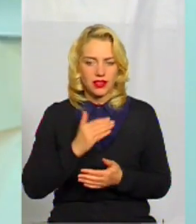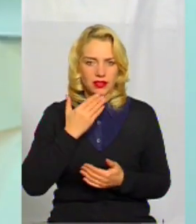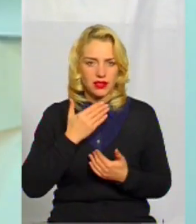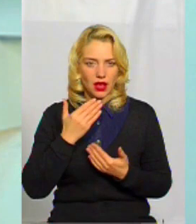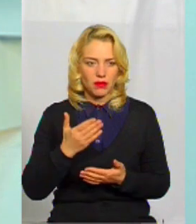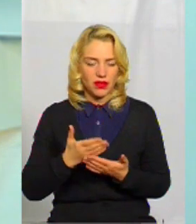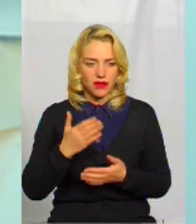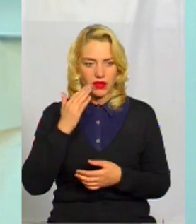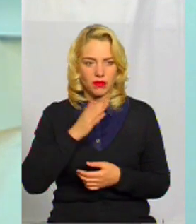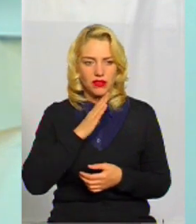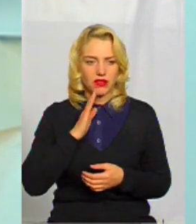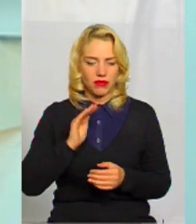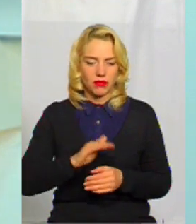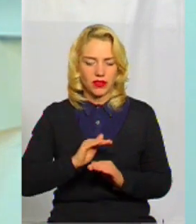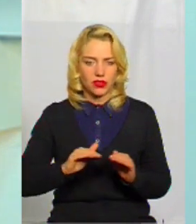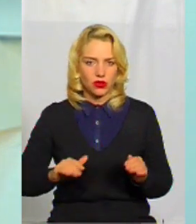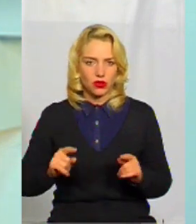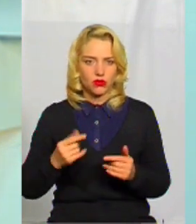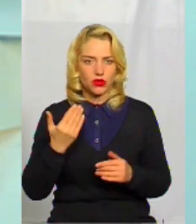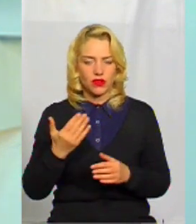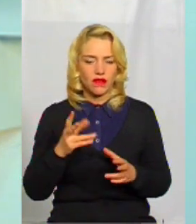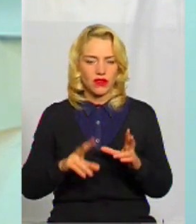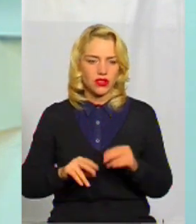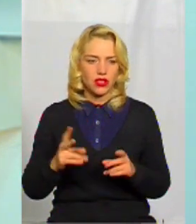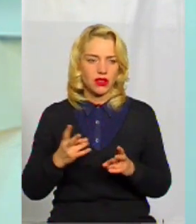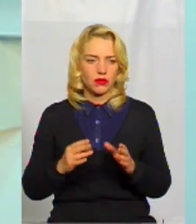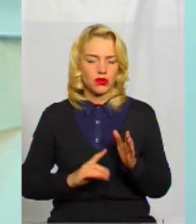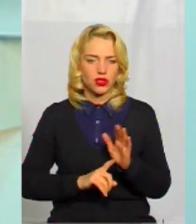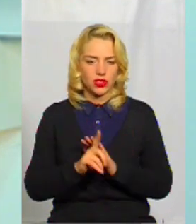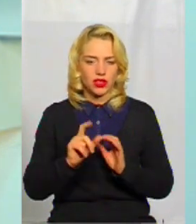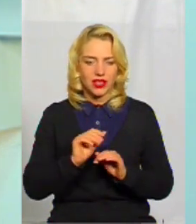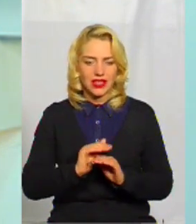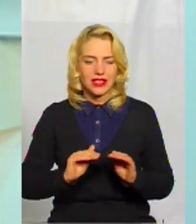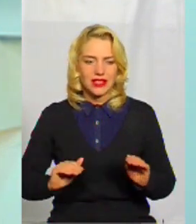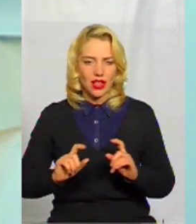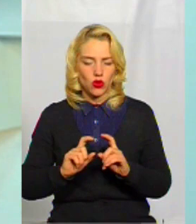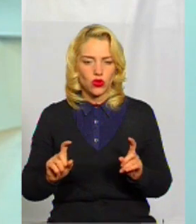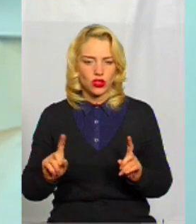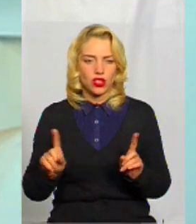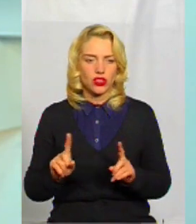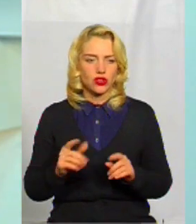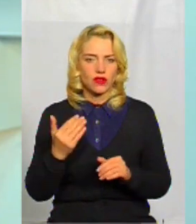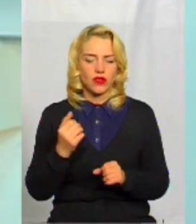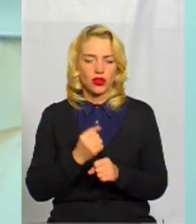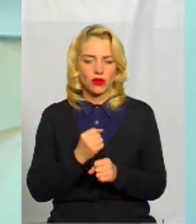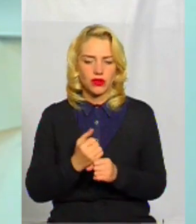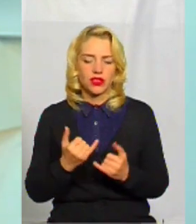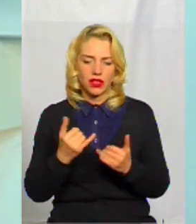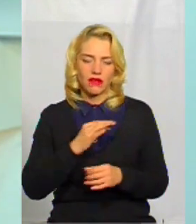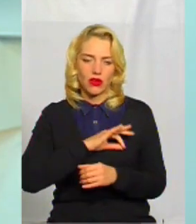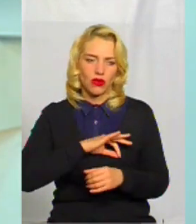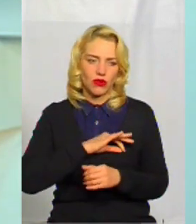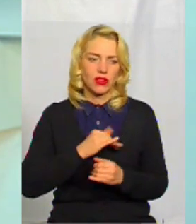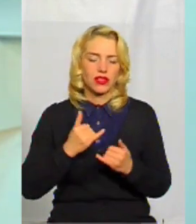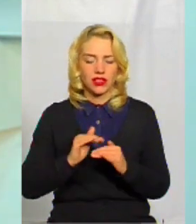батьків маленьких діточок, тому що вони вважають, що потрібно починати садочку. А що ви зробите для вчителів садочку, вихователів